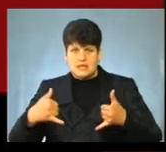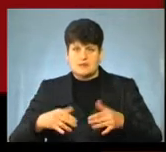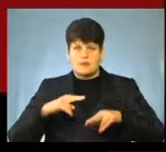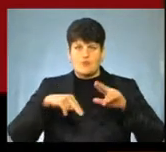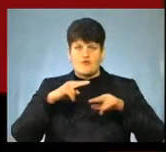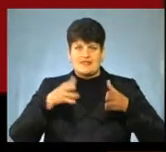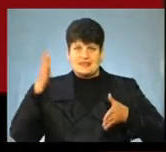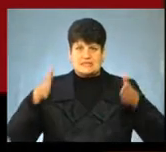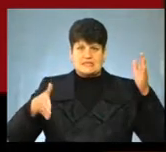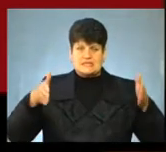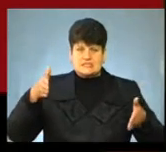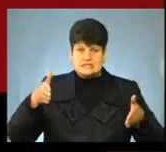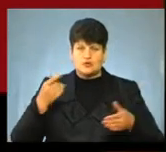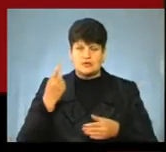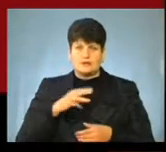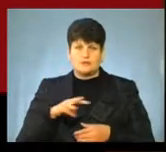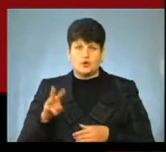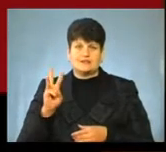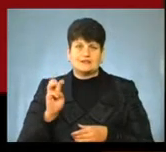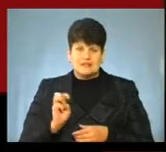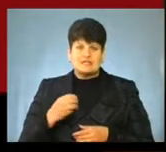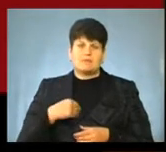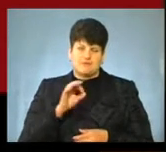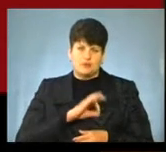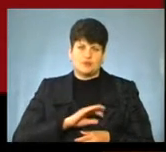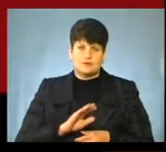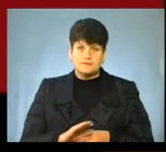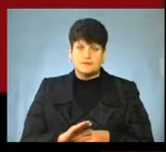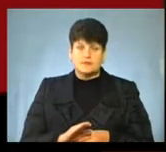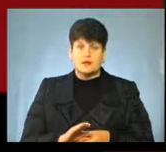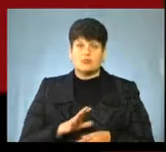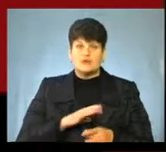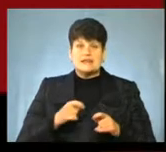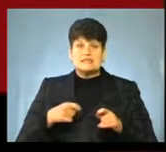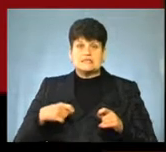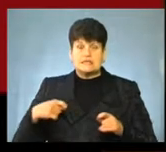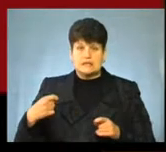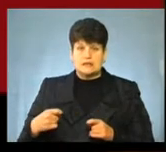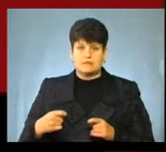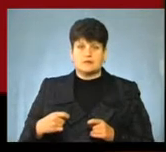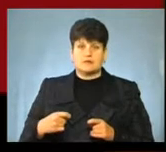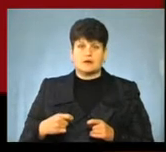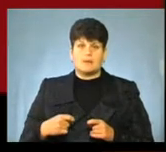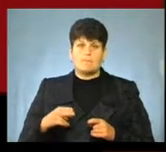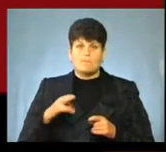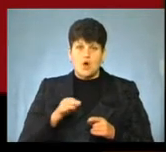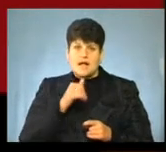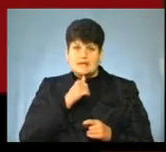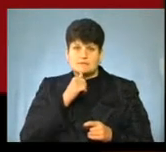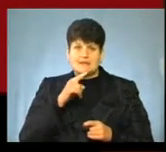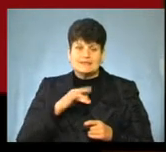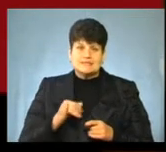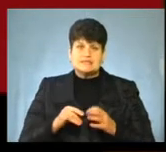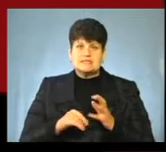стін. Він там 1 мільйон 300 моїх усвоїв. Була затримка по експертизі землі, десь на